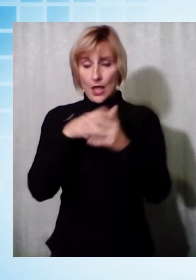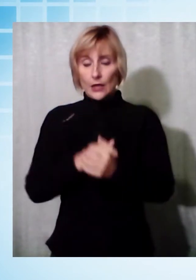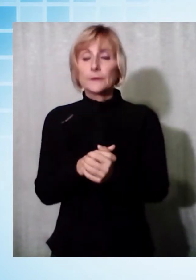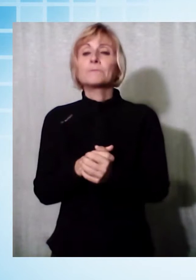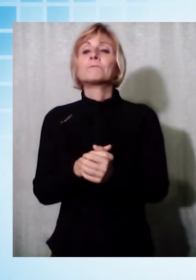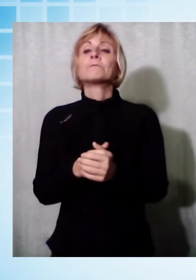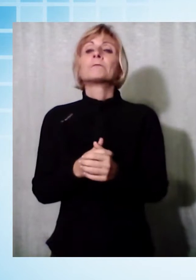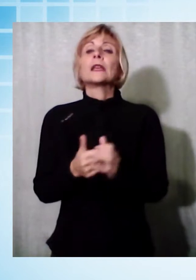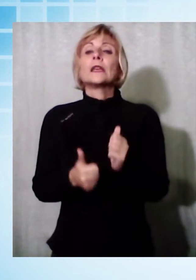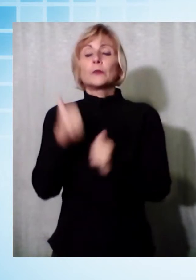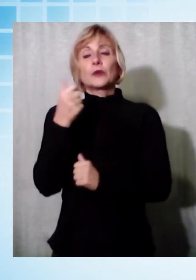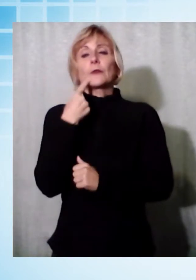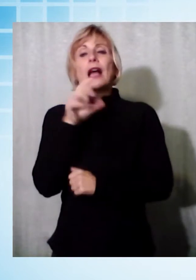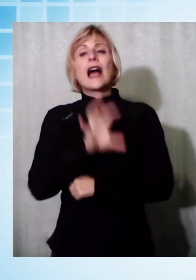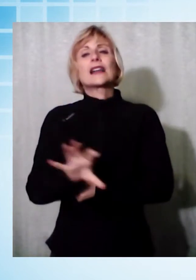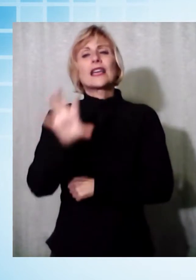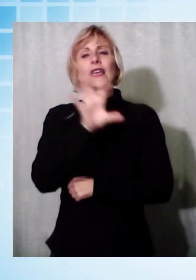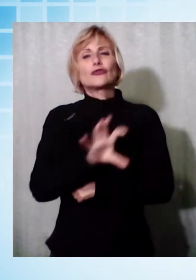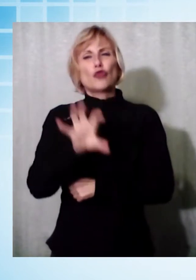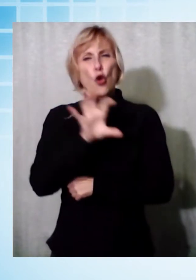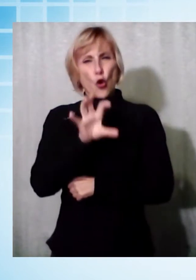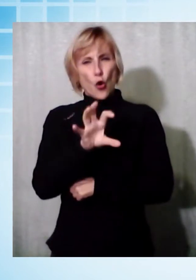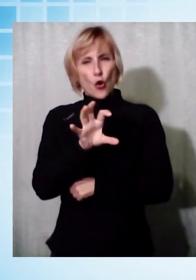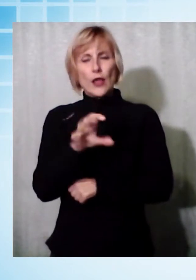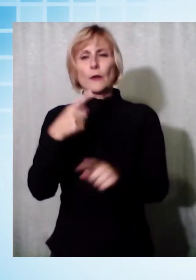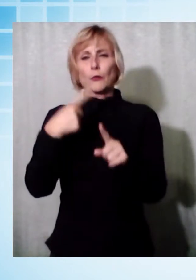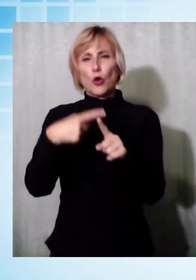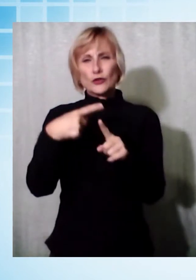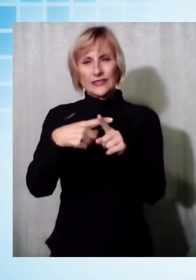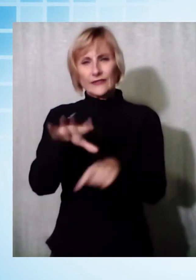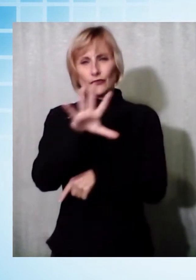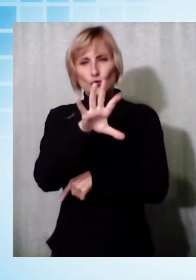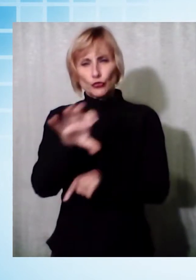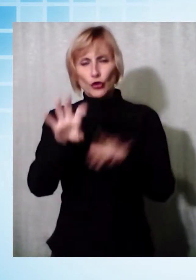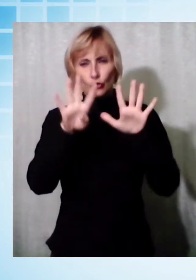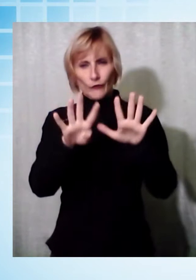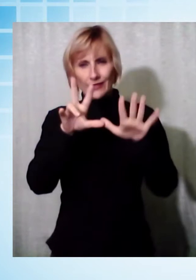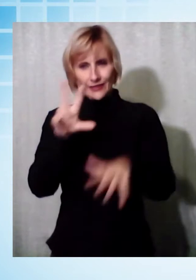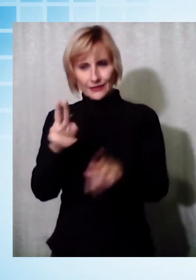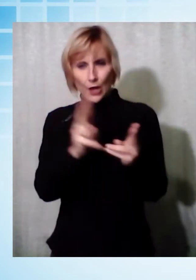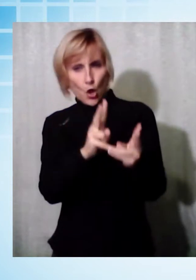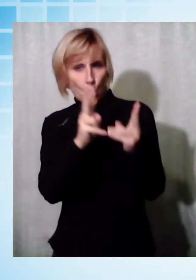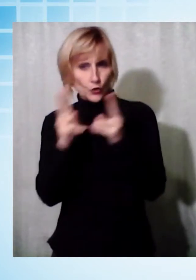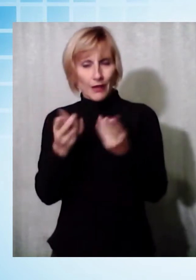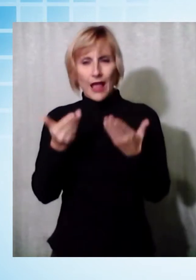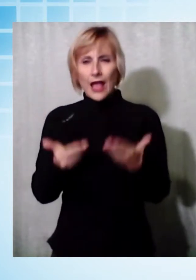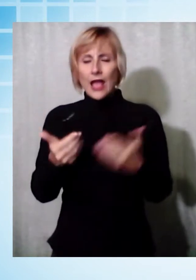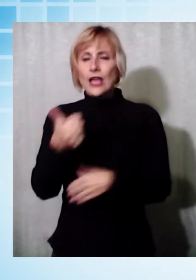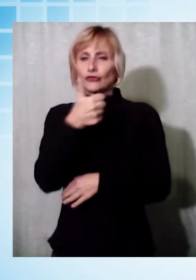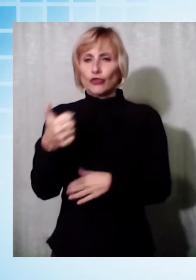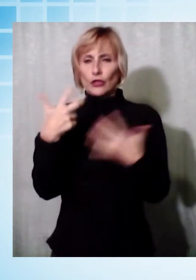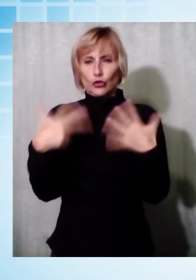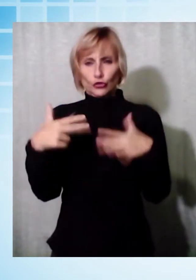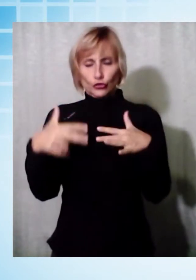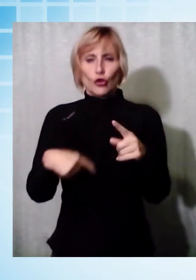regionale, i nuovi contagiati sono 593, i ricoverati attuali 1618 più 6